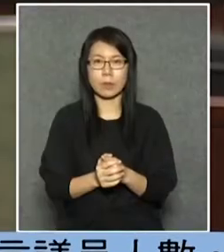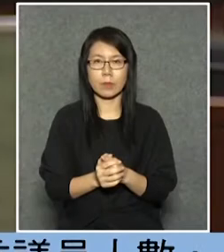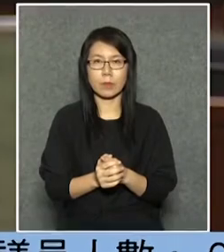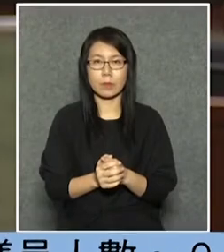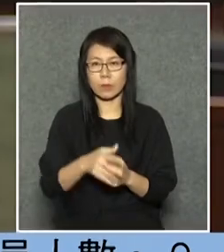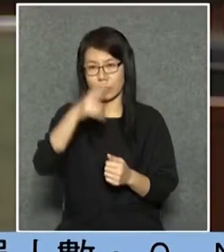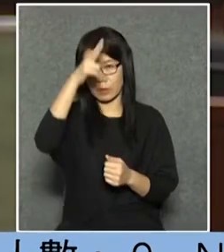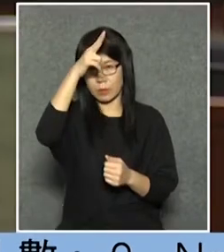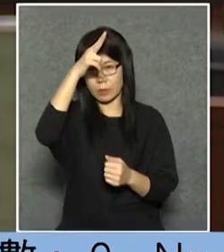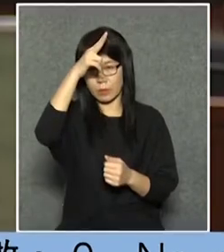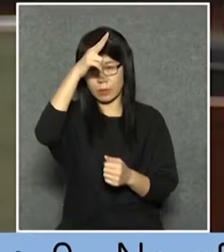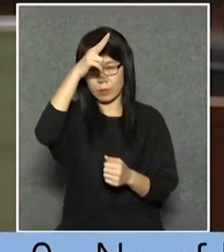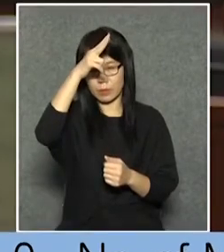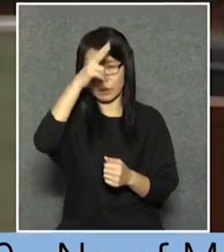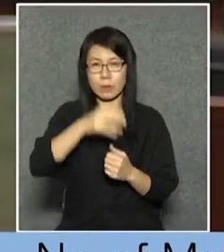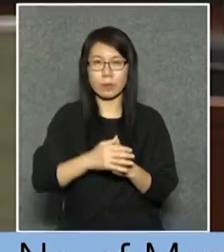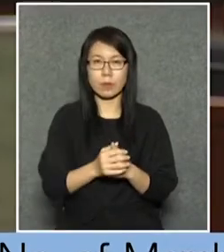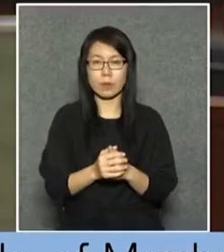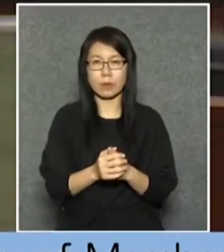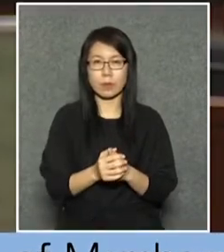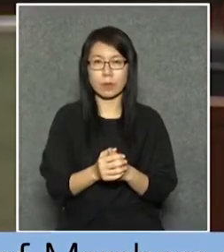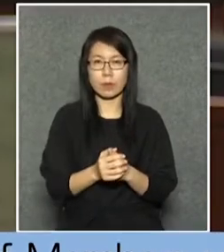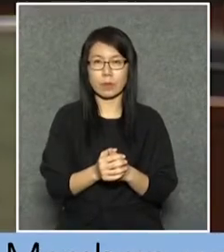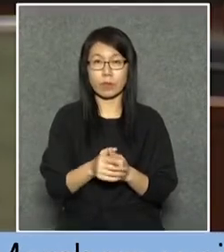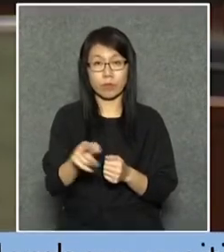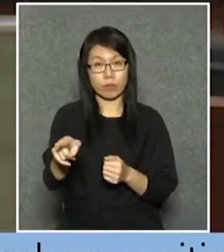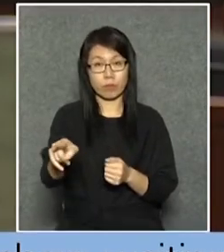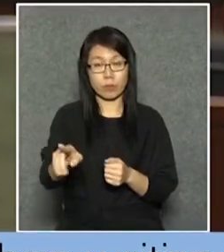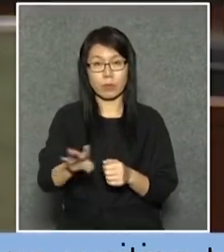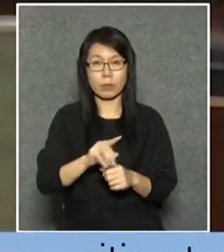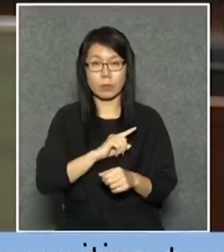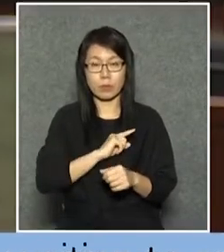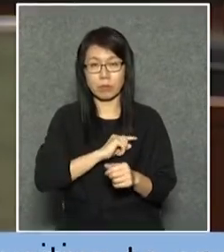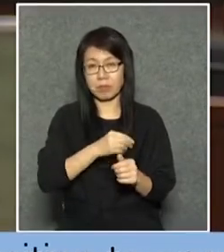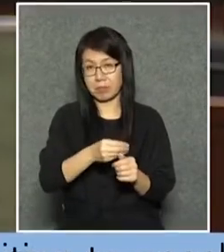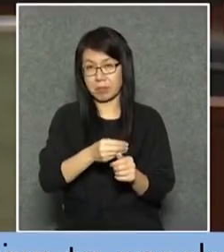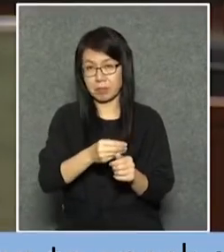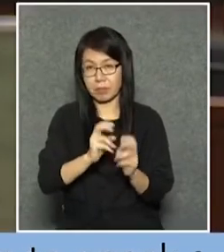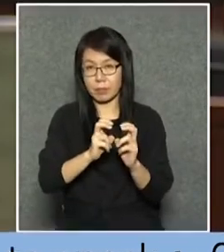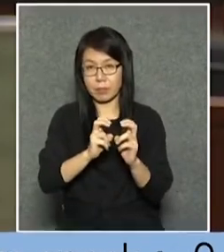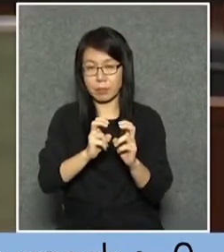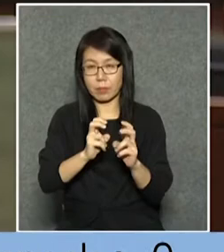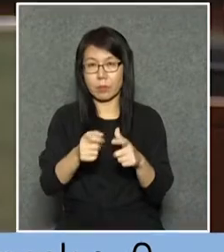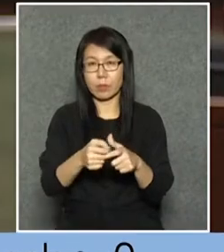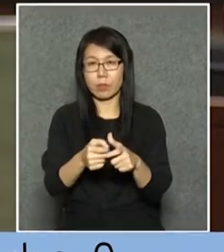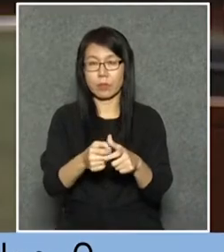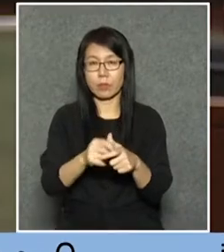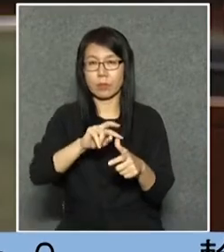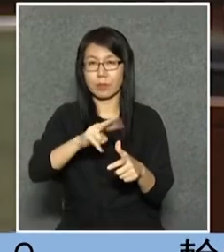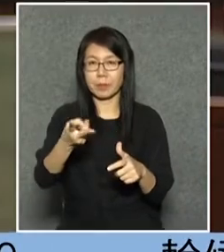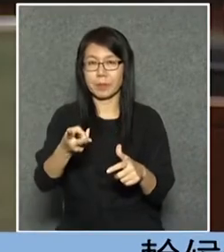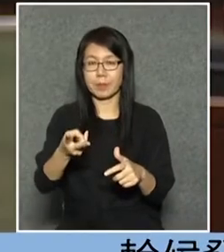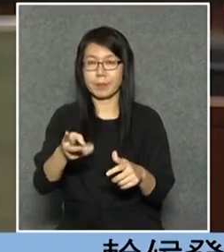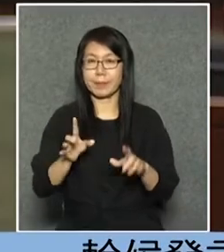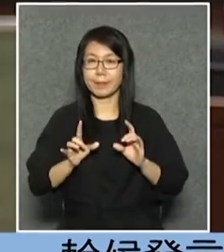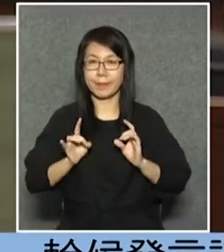政府是將他們培養的鐵路變了私有化